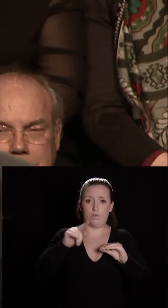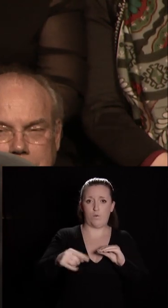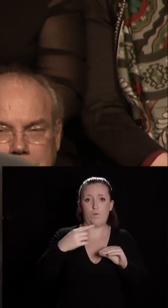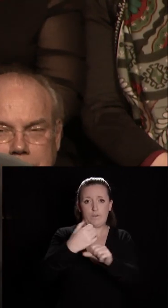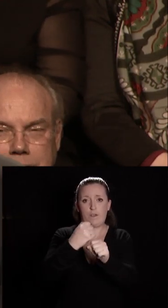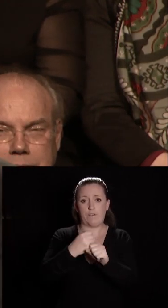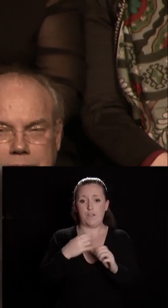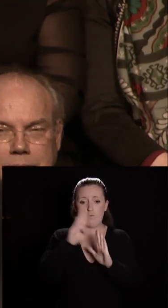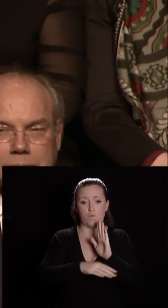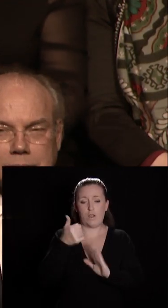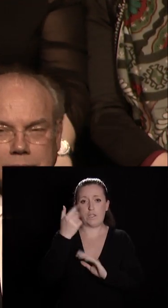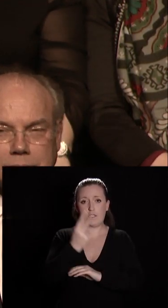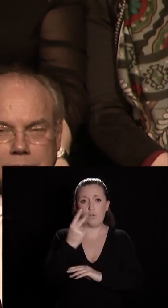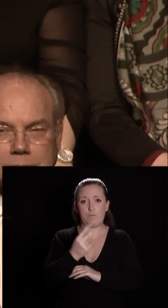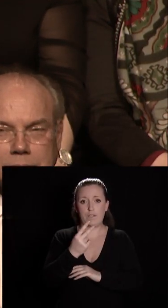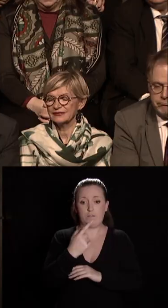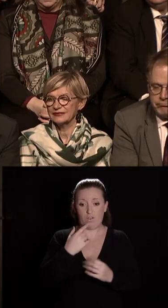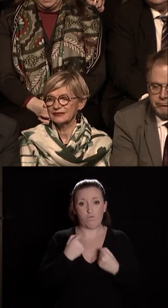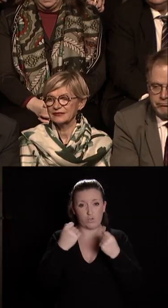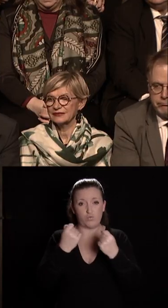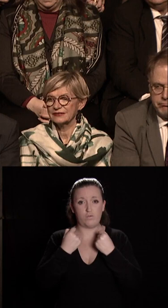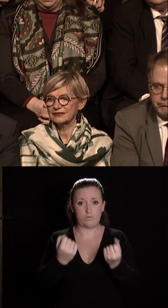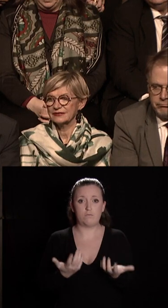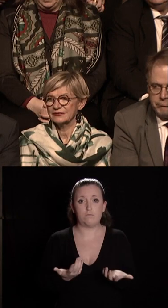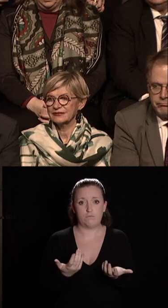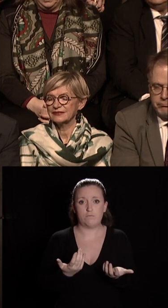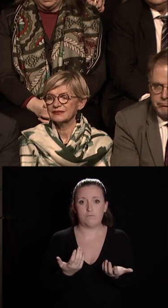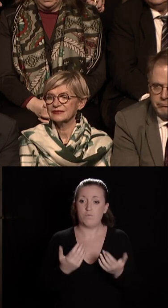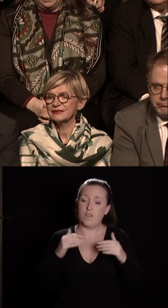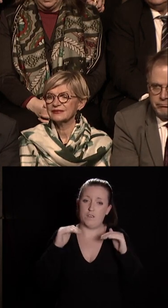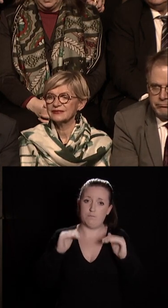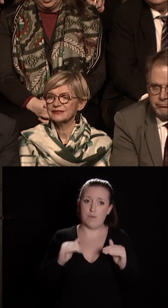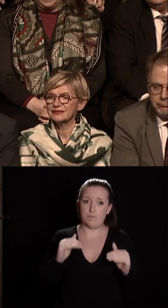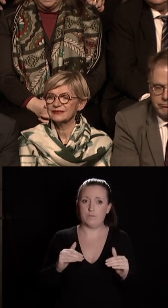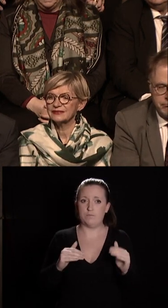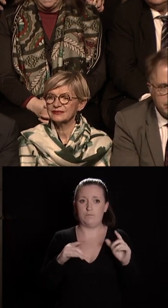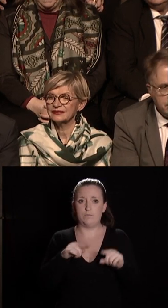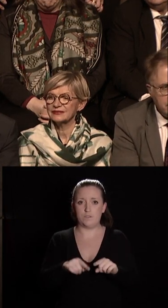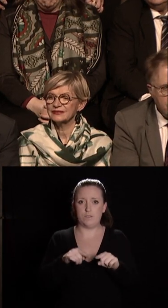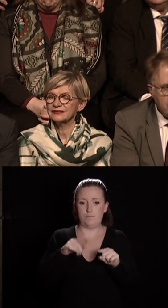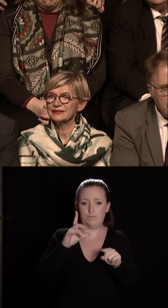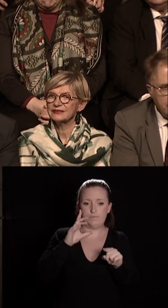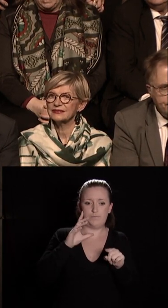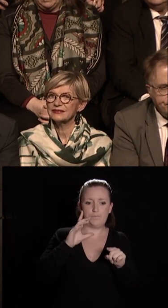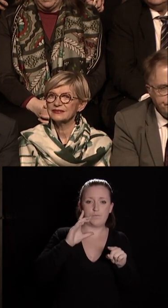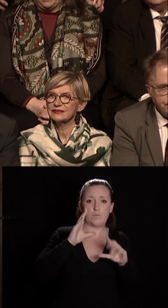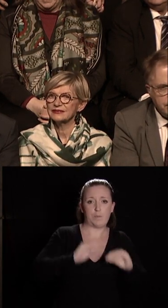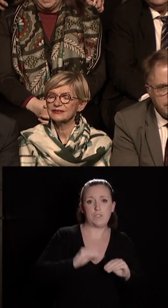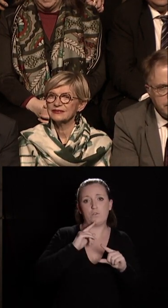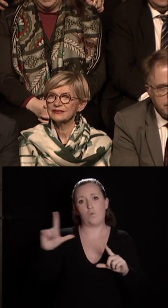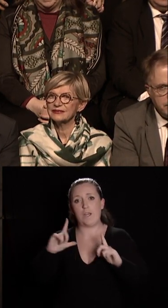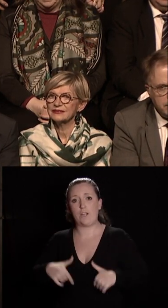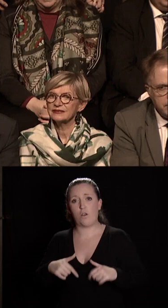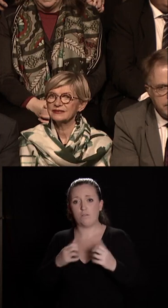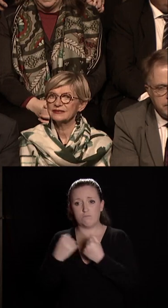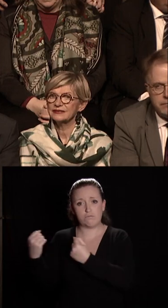moins d'un kilomètre se font encore en voiture et même surtout d'ailleurs souvent les trajets domicile-école des enfants. Alors un centre